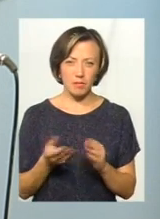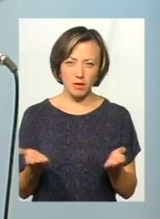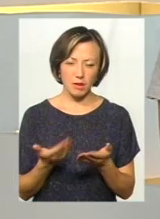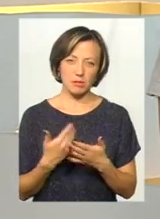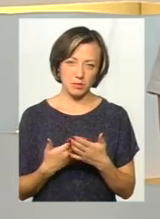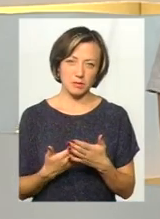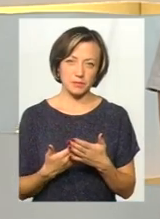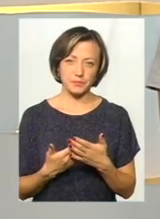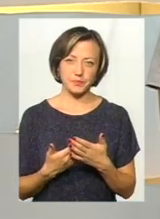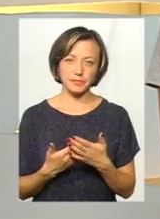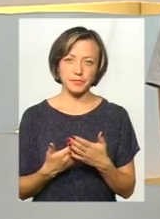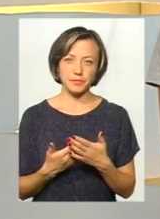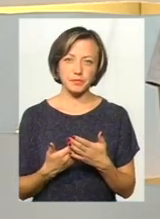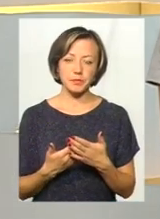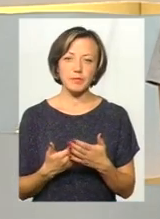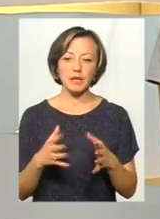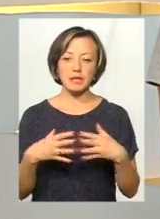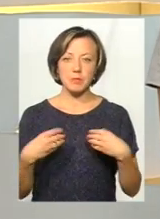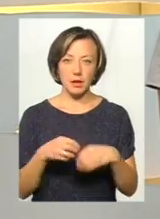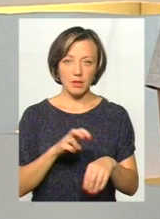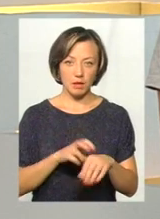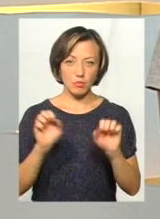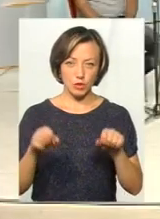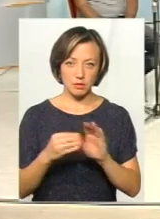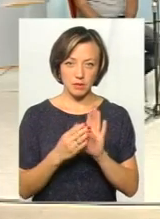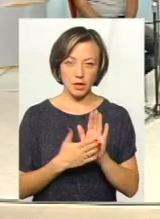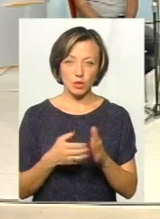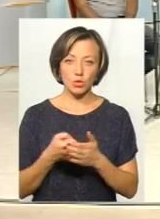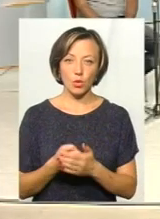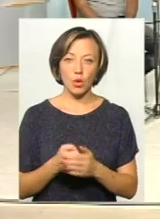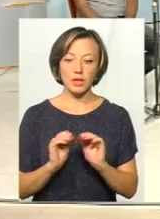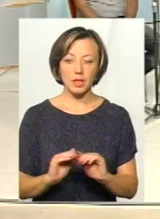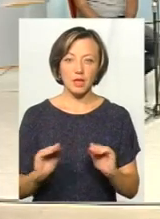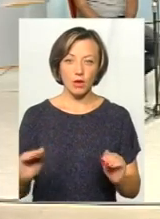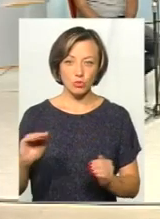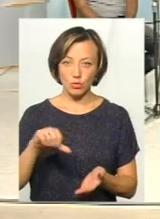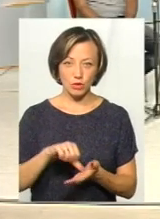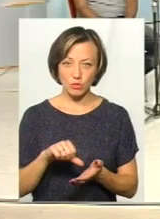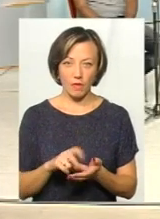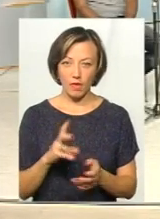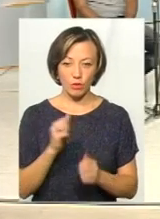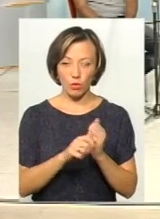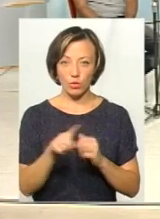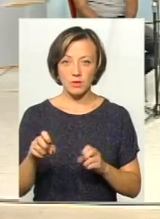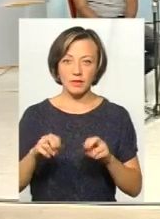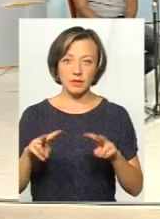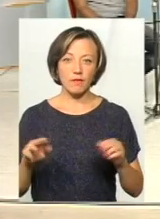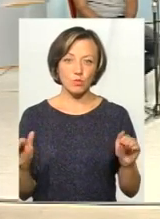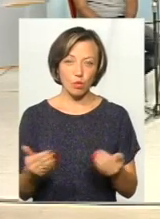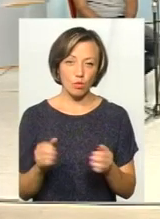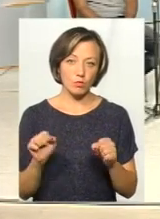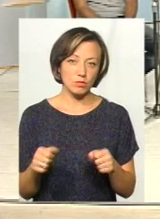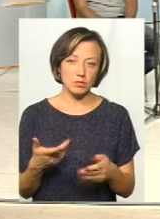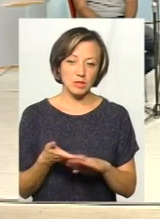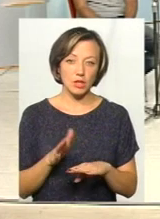Ну, до прикладу, до сімейного лікаря можна записатися, до педіатра не до кожного, до фахівця вузького вже